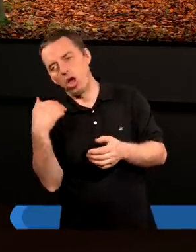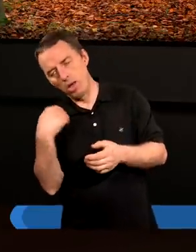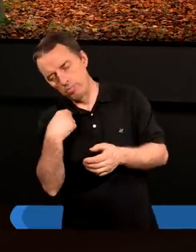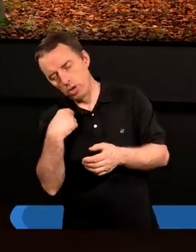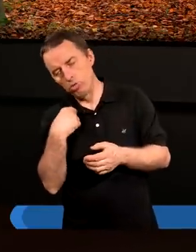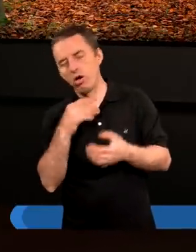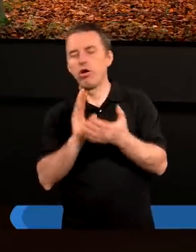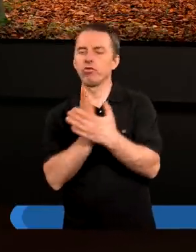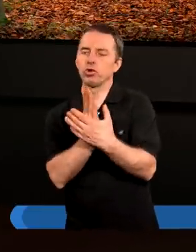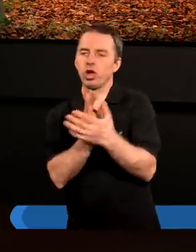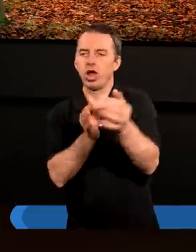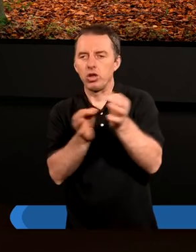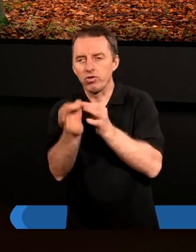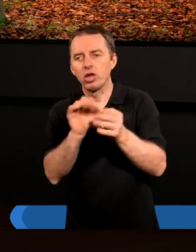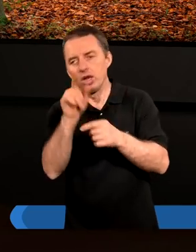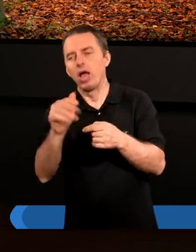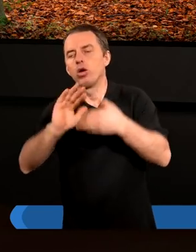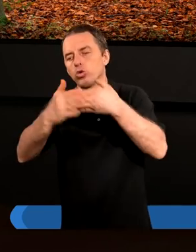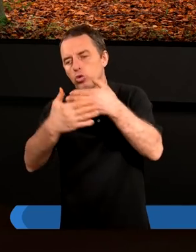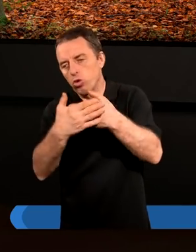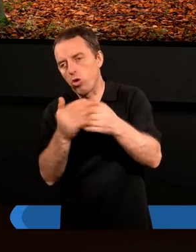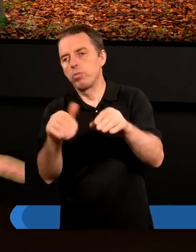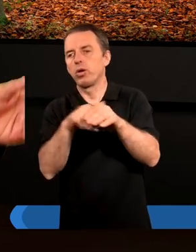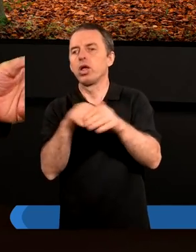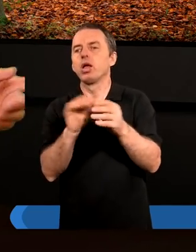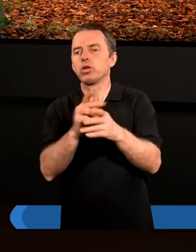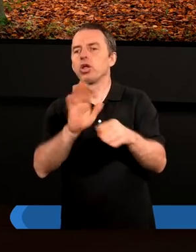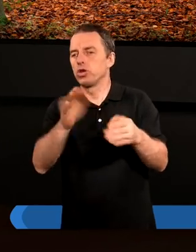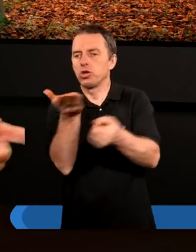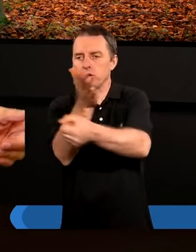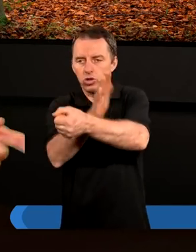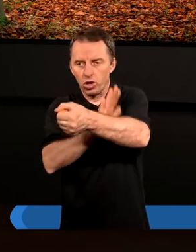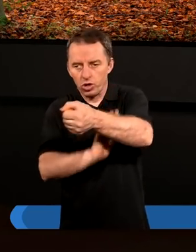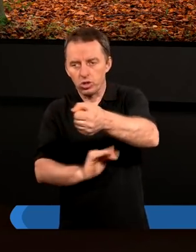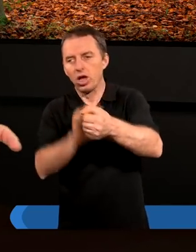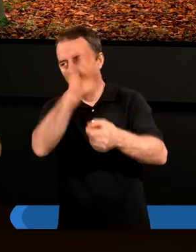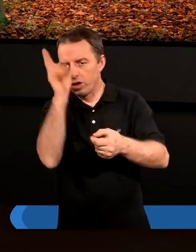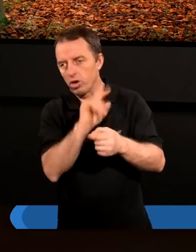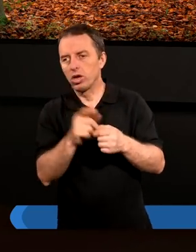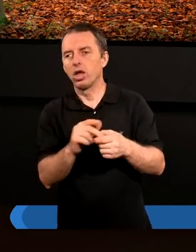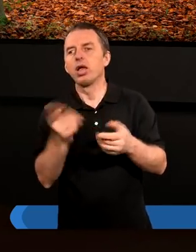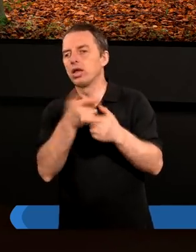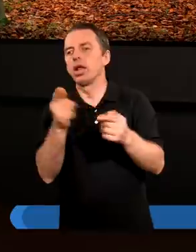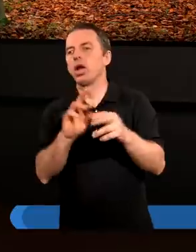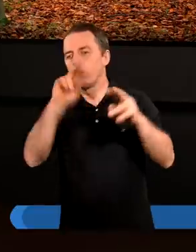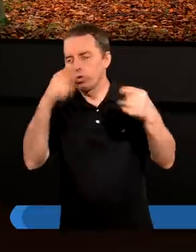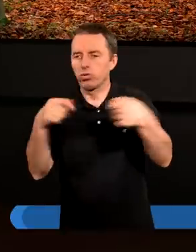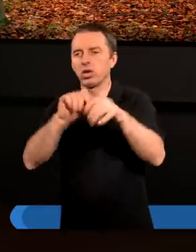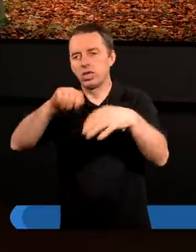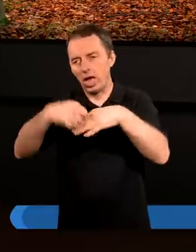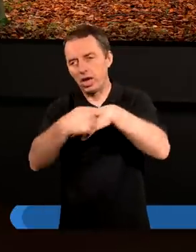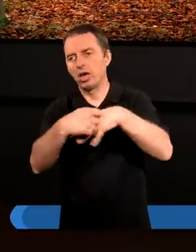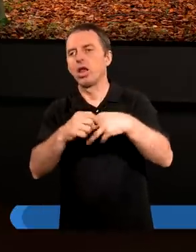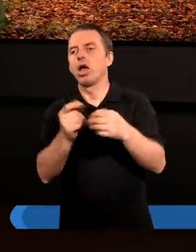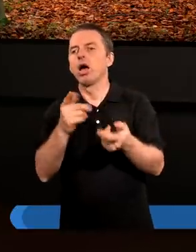dobre w średniowieczu, bo wtedy nawet śluby tak się odbywały. Jak się dzieci rodziły, to rodzice zaraz je koreażyli i